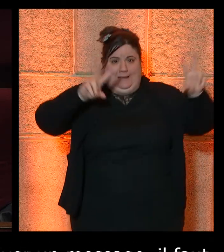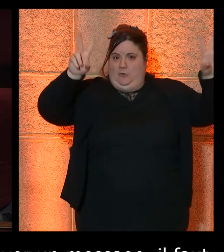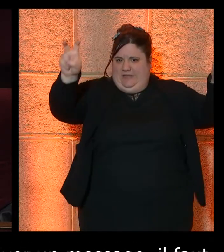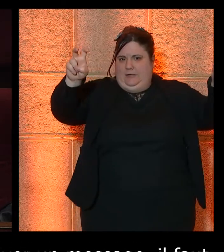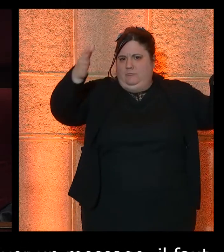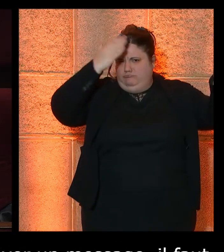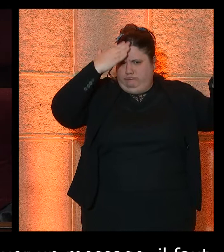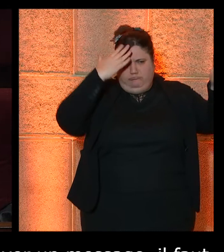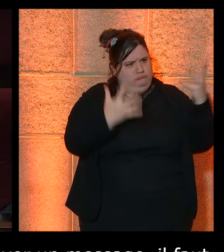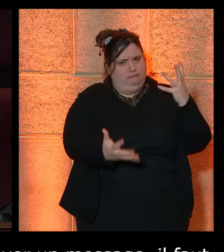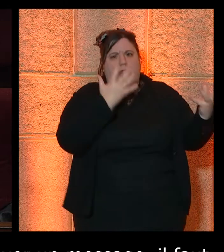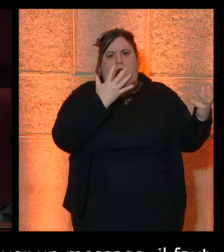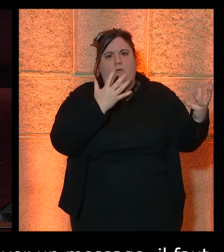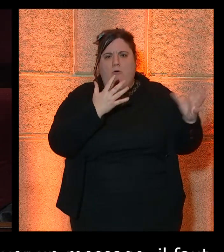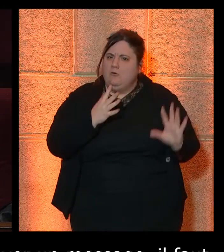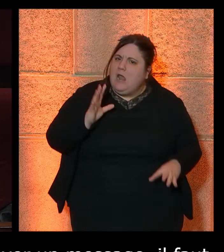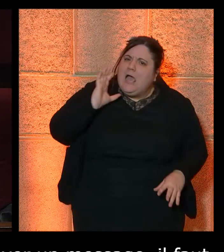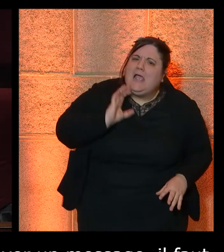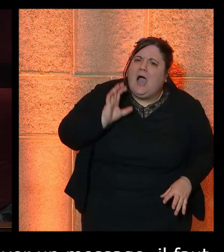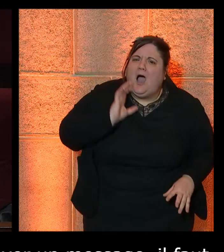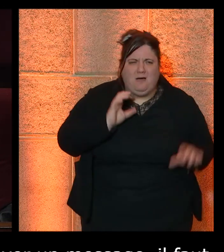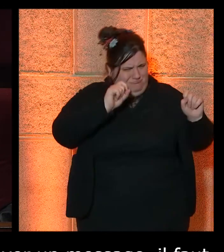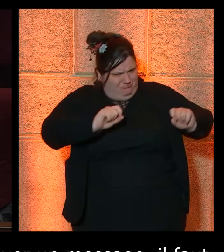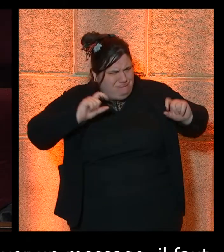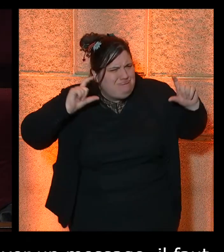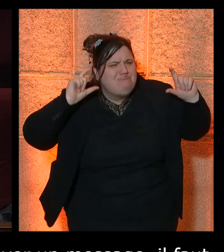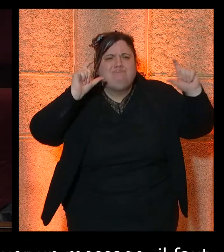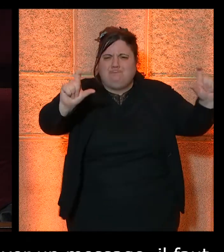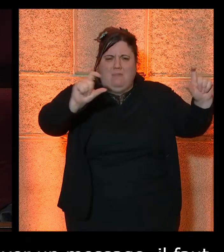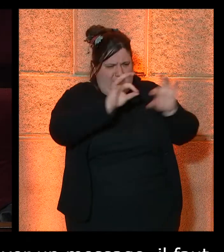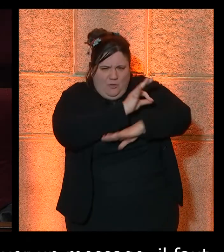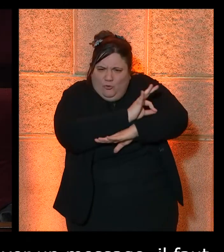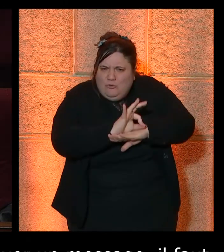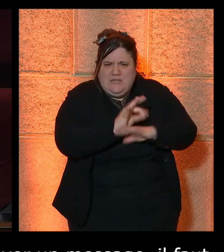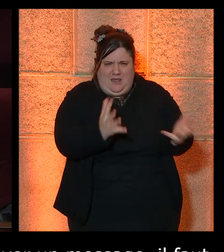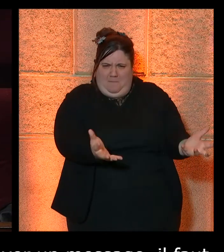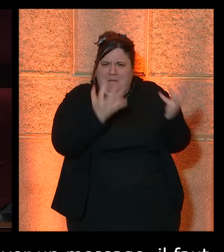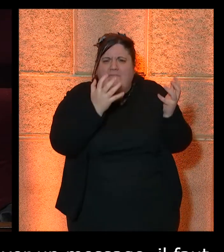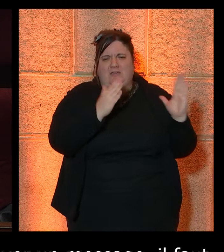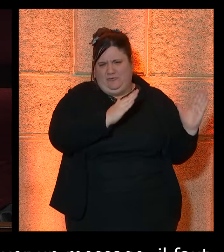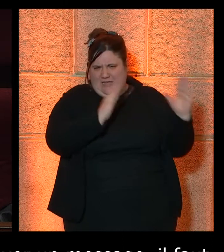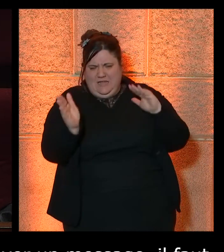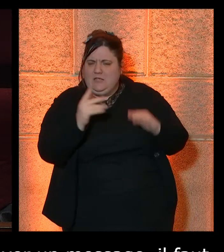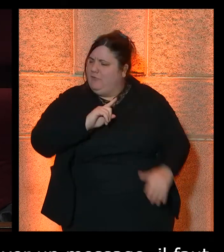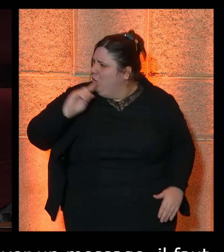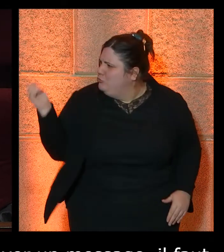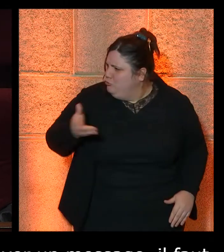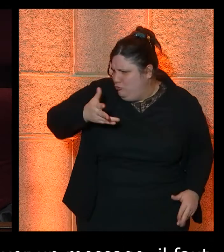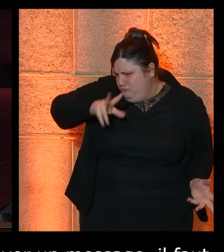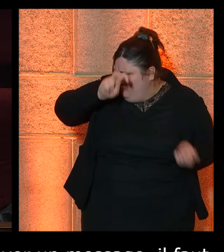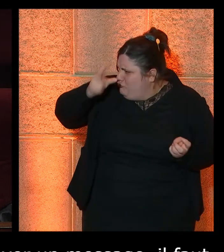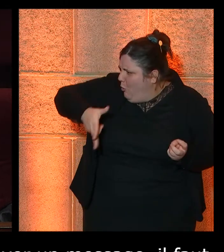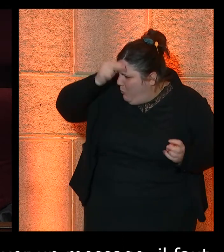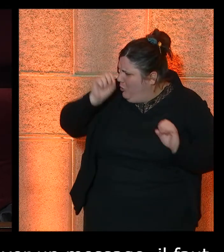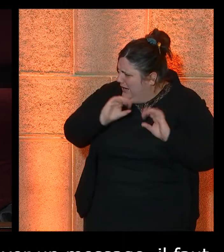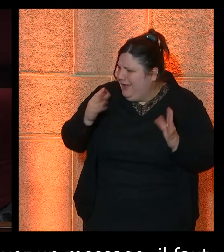cherche à mettre en évidence, alors je vais le mettre en Arial 20, et puis je vais le souligner, et puis je vais le mettre en italique, et alors là vraiment tout le monde va comprendre que c'est